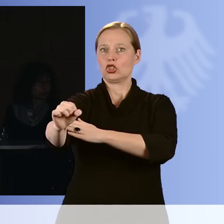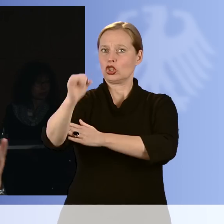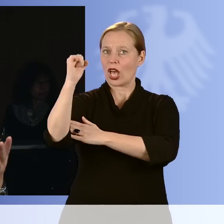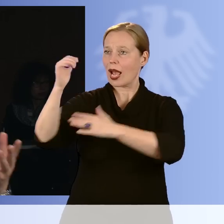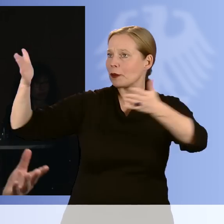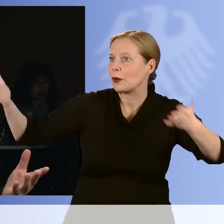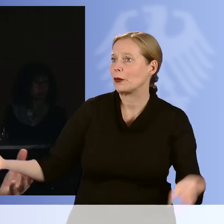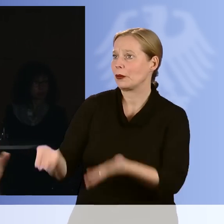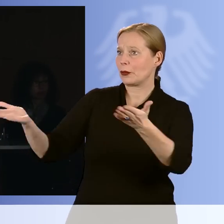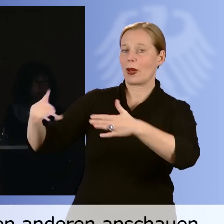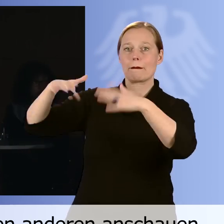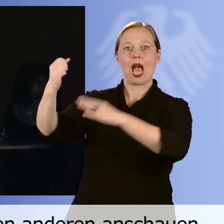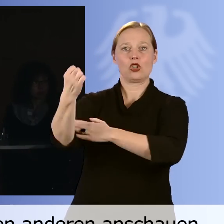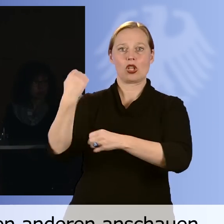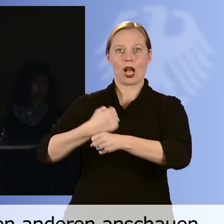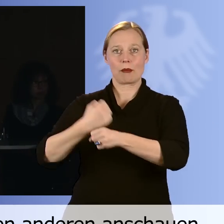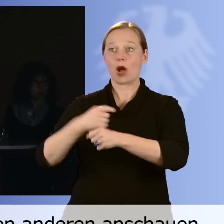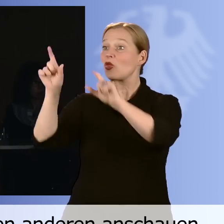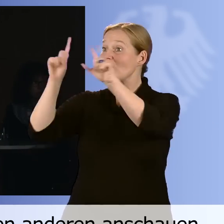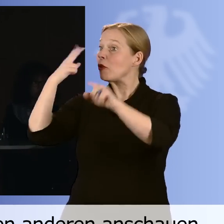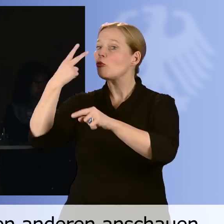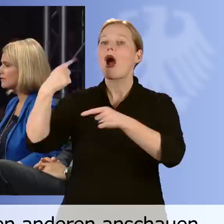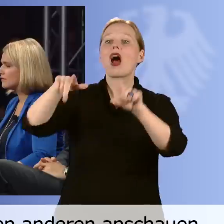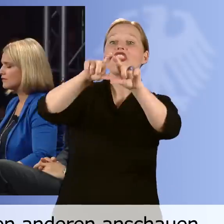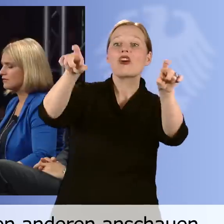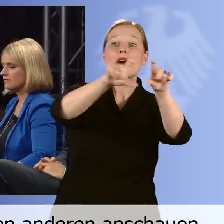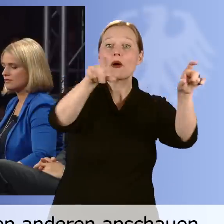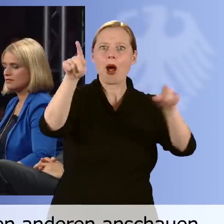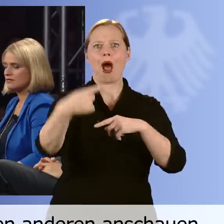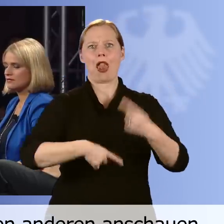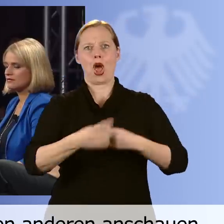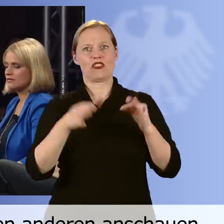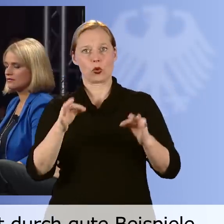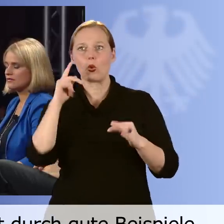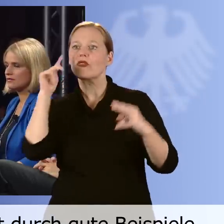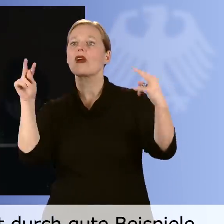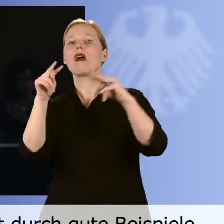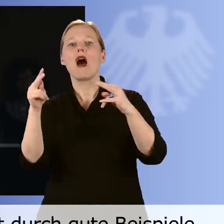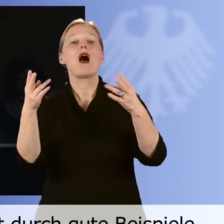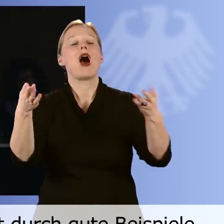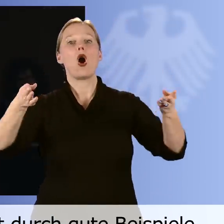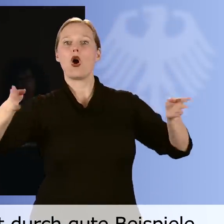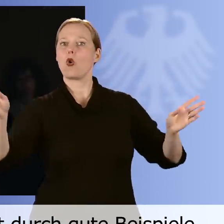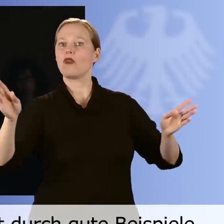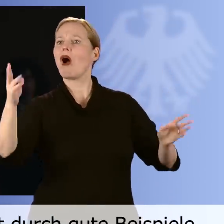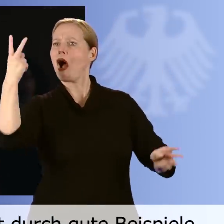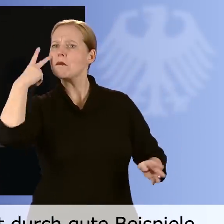der eine Betrieb soll sich den anderen anschauen, die Leute zusammenbringen. Also zum einen überhaupt eine Offenheit durch gute Beispiele und dann